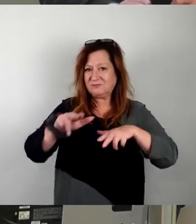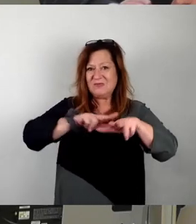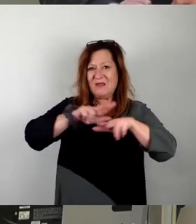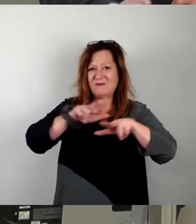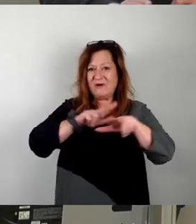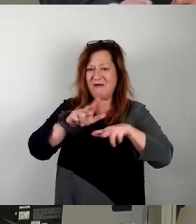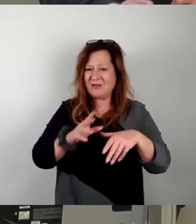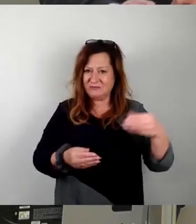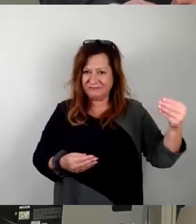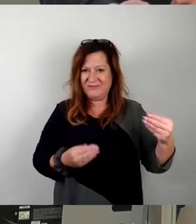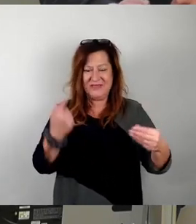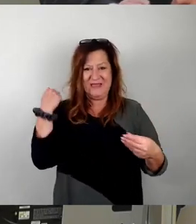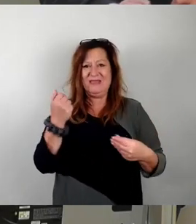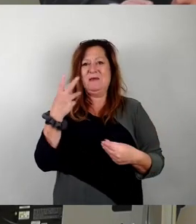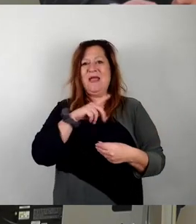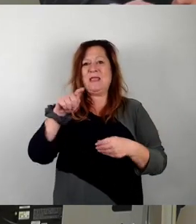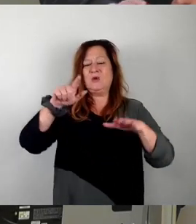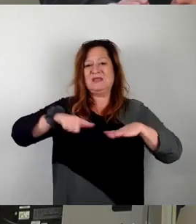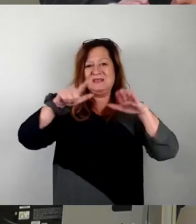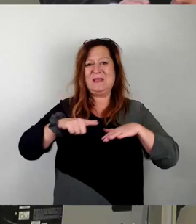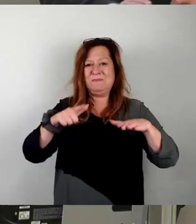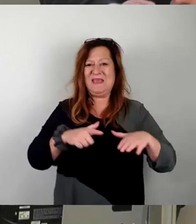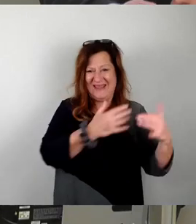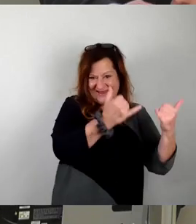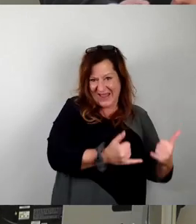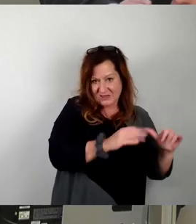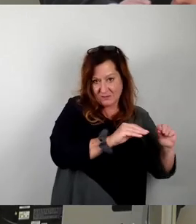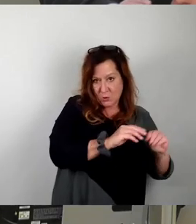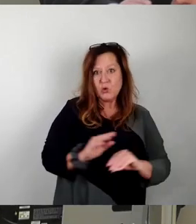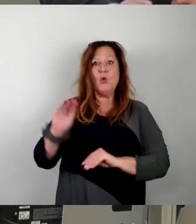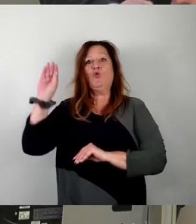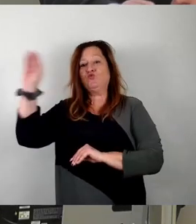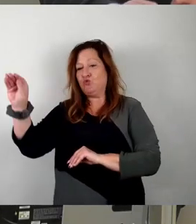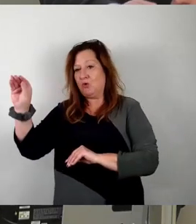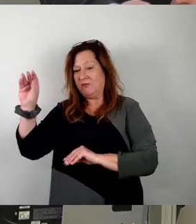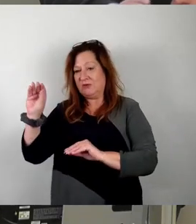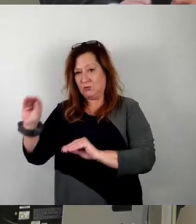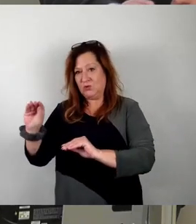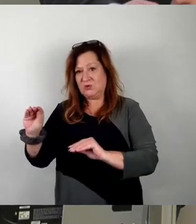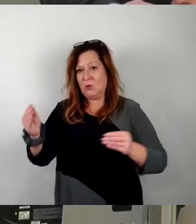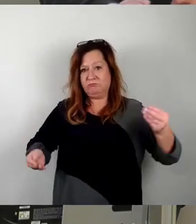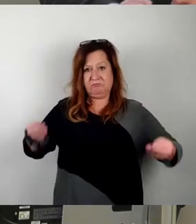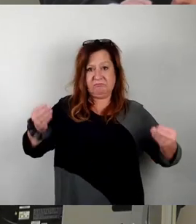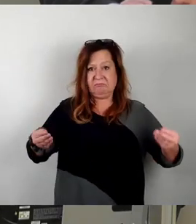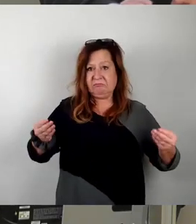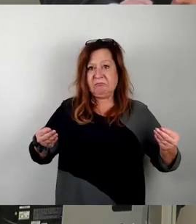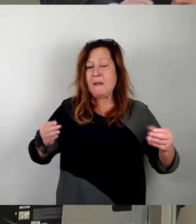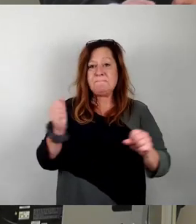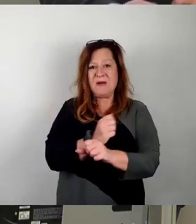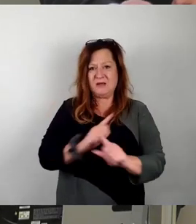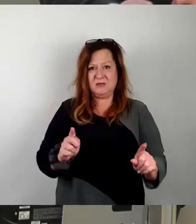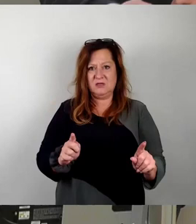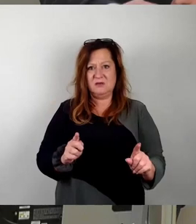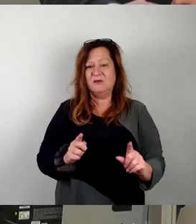2017 beschlossene Abwägung zwischen derzeitiger Nutzung und zukünftiger Nutzung nicht nur nicht durchgeführt. Sie versucht dem Stadtrat auch nur die